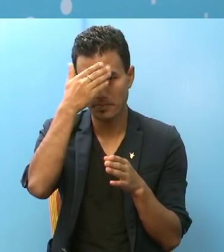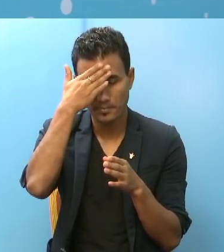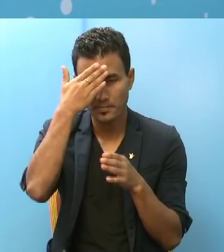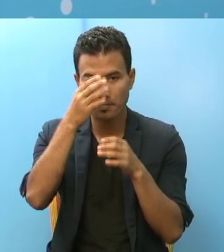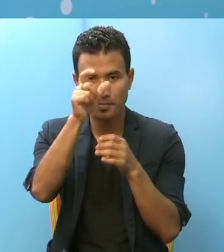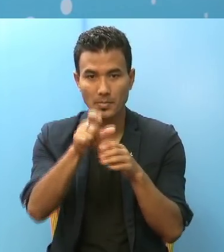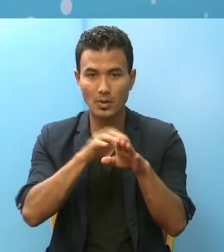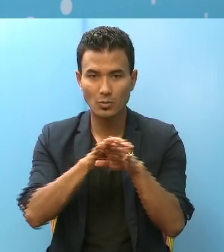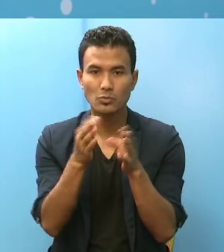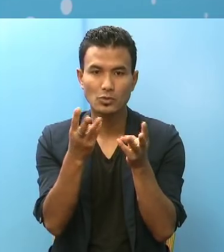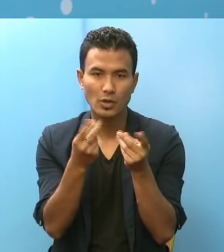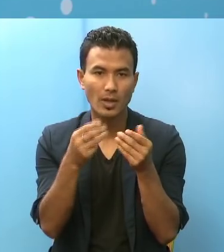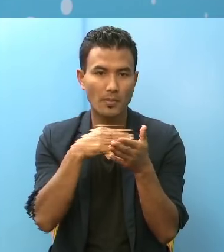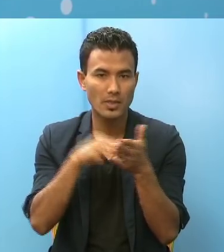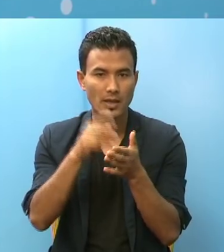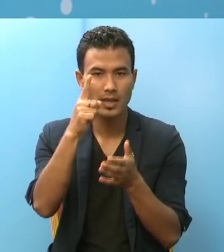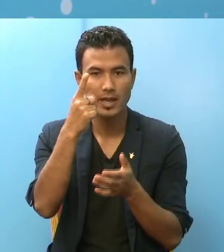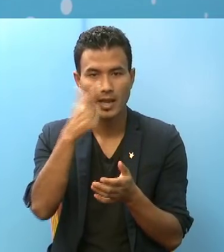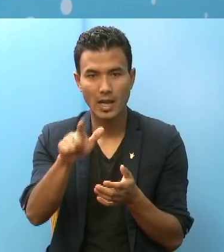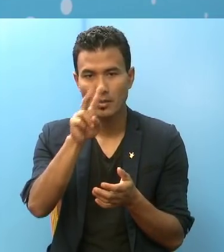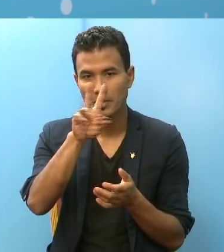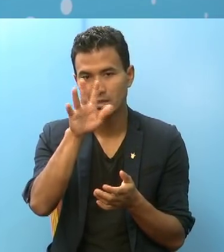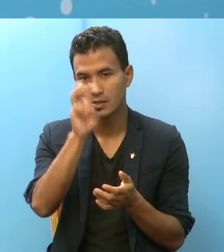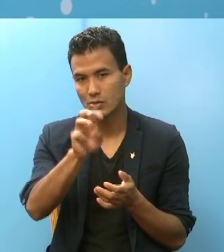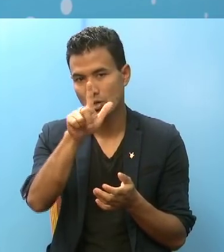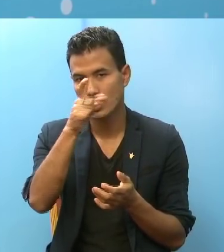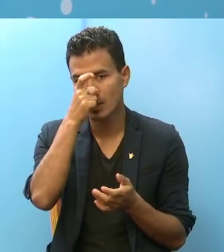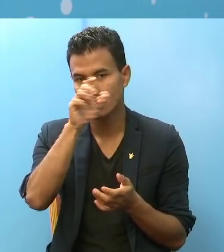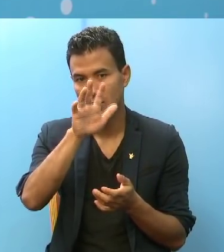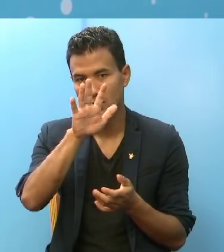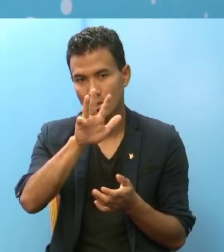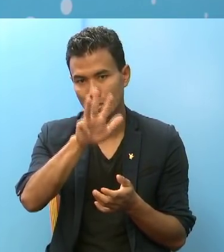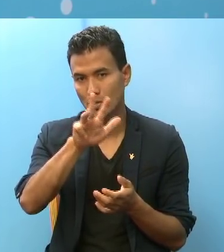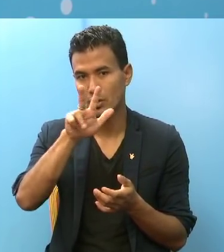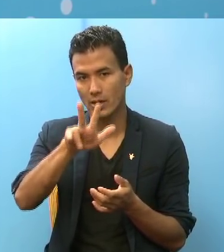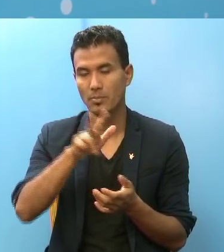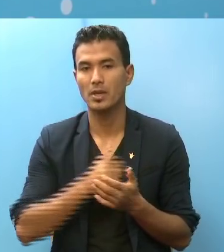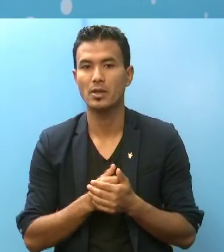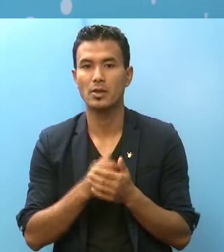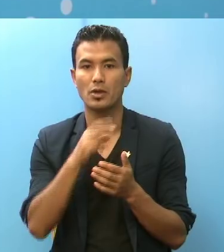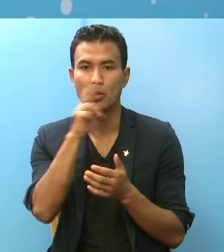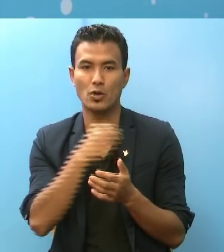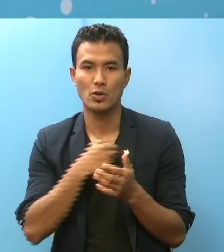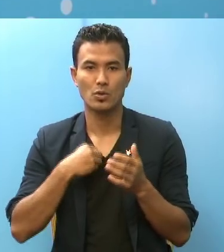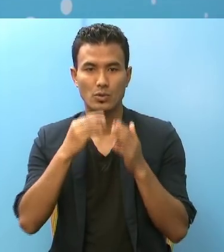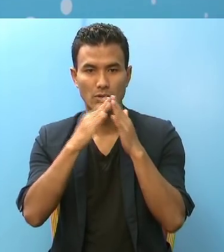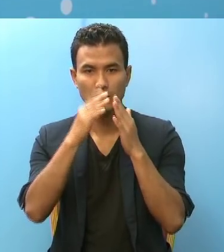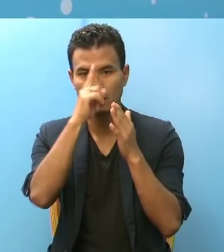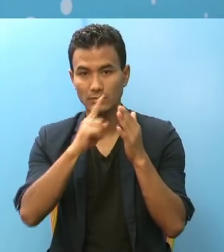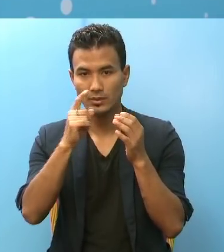क्वारेंटीन मा एक लाग 25,689 रा आइसोलेशन मा